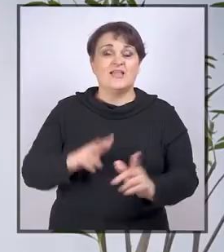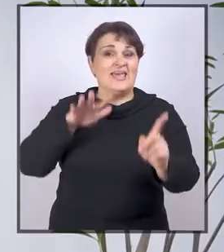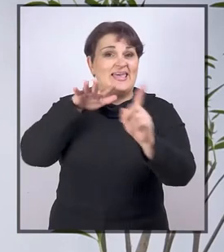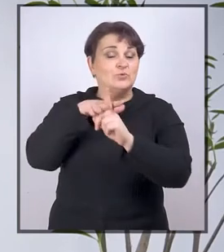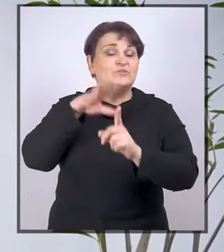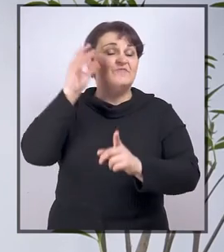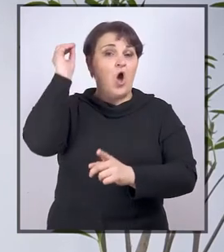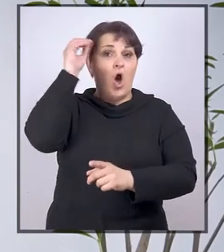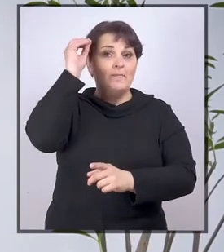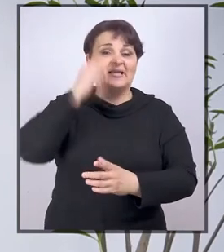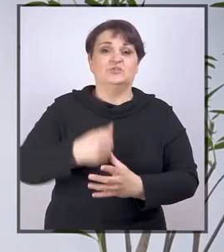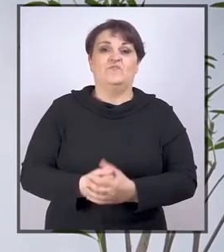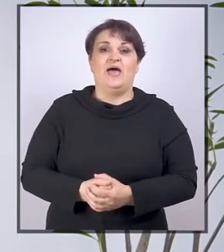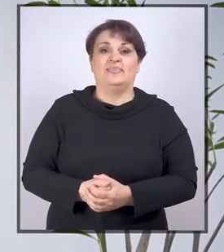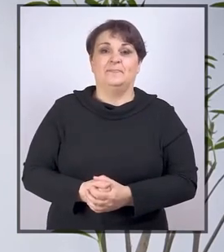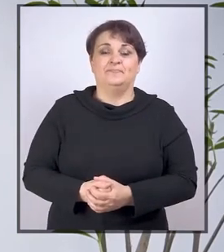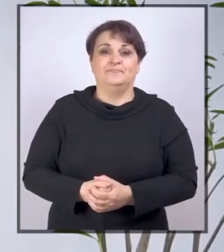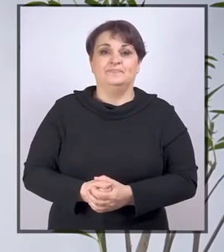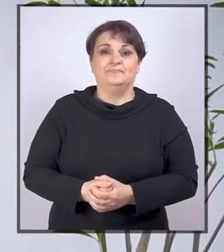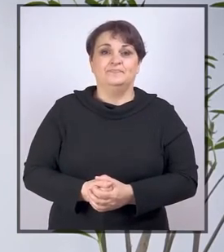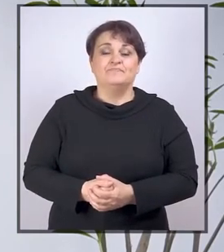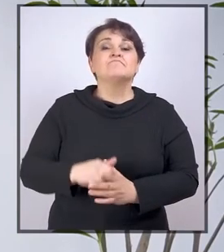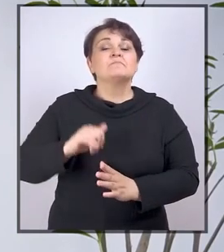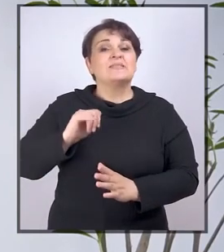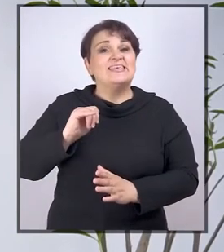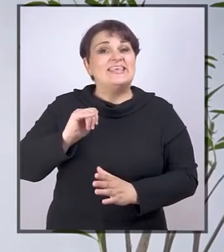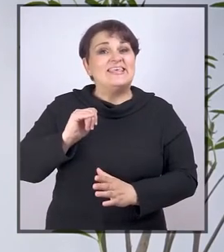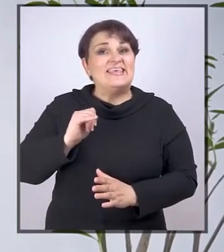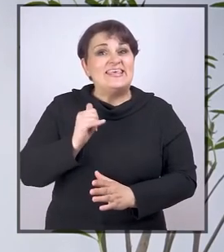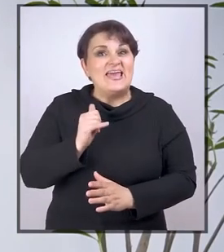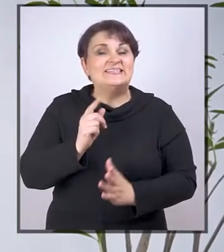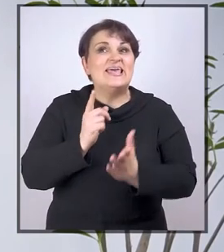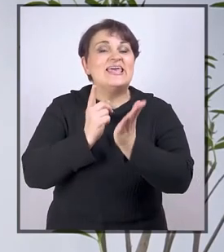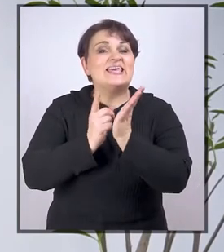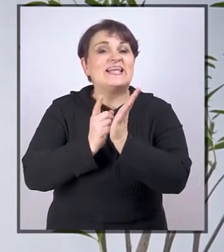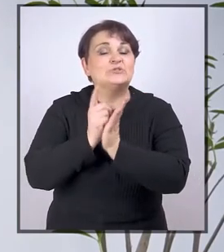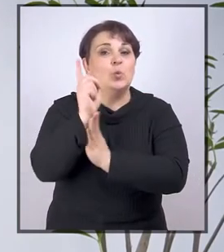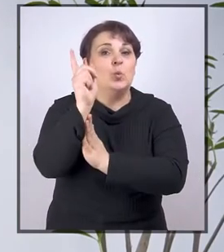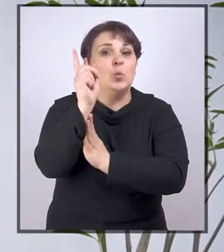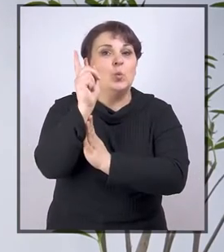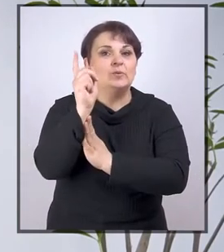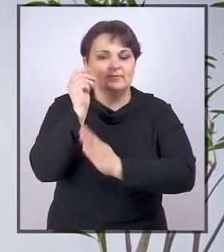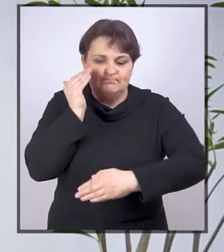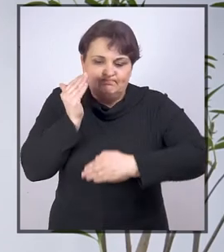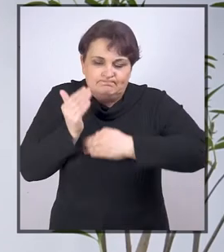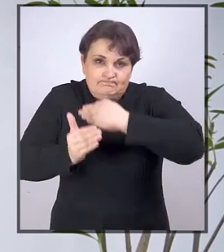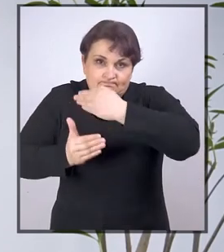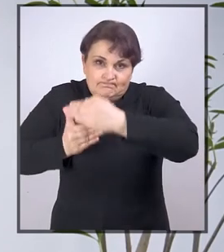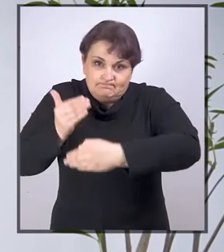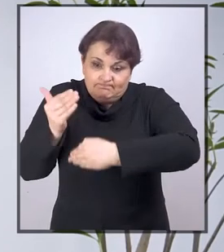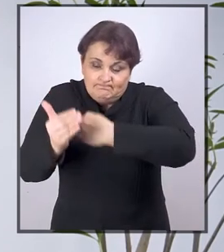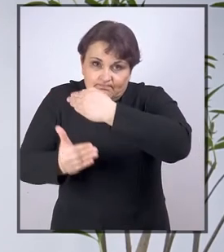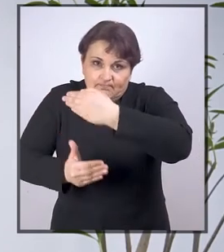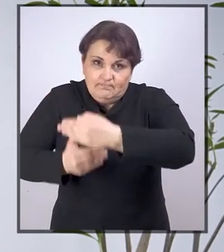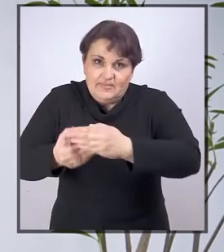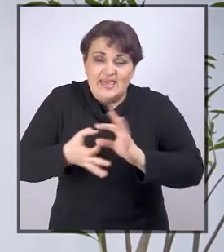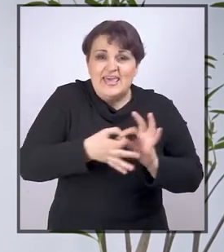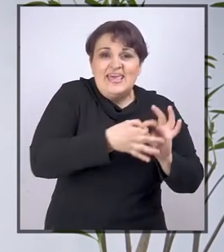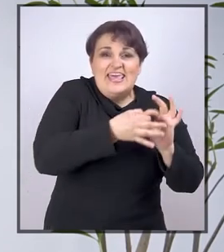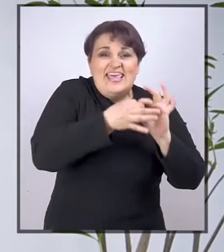Inkluzivno obrazovanje jeste i rezultat procesa